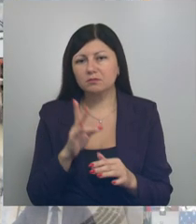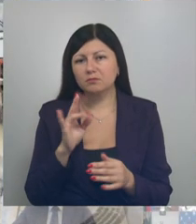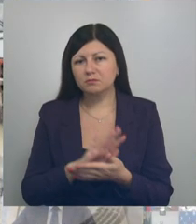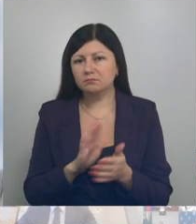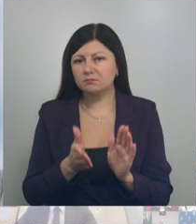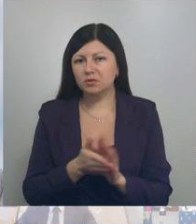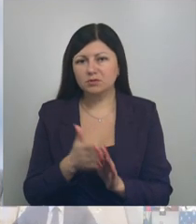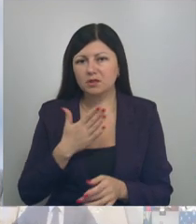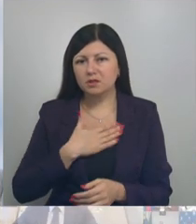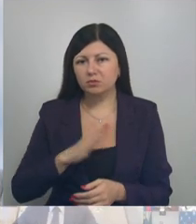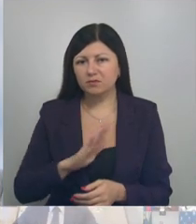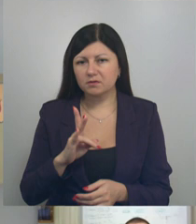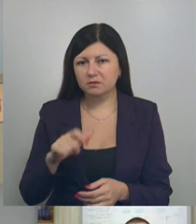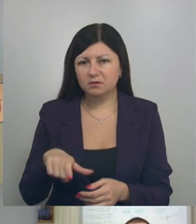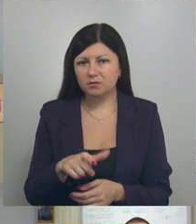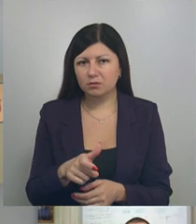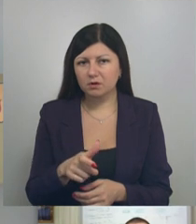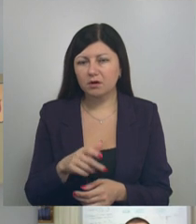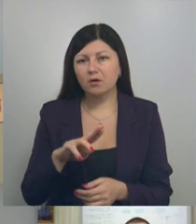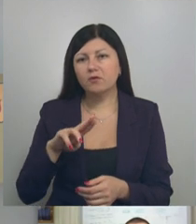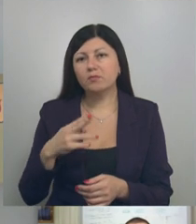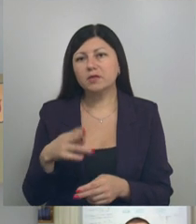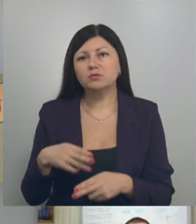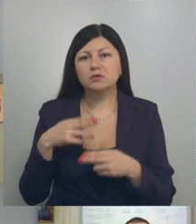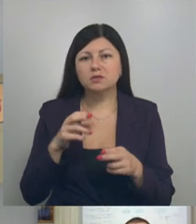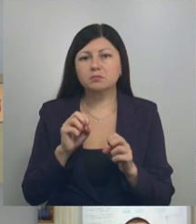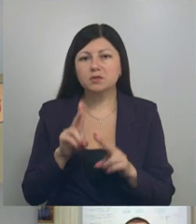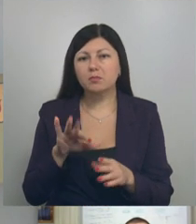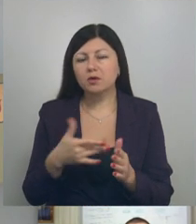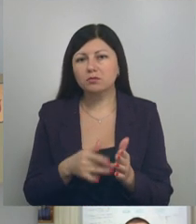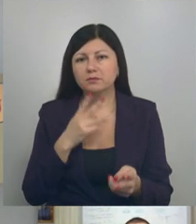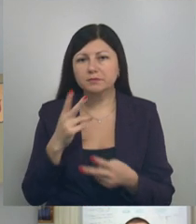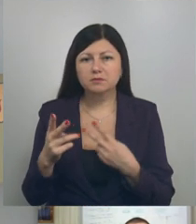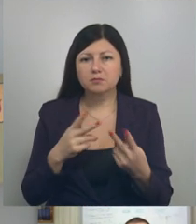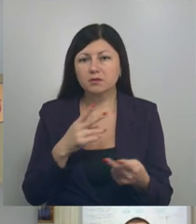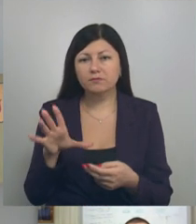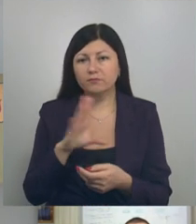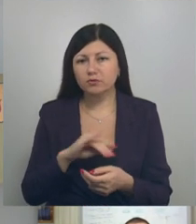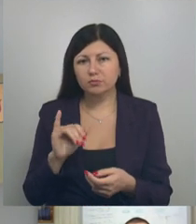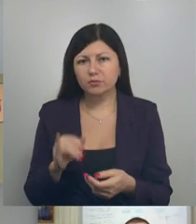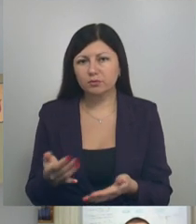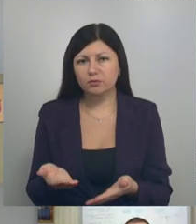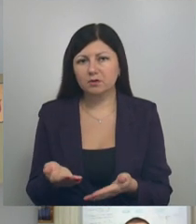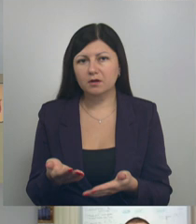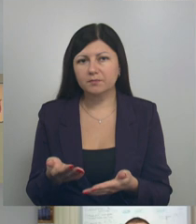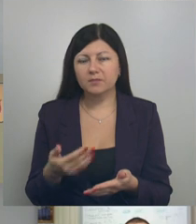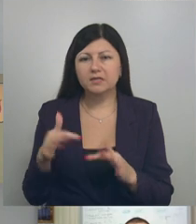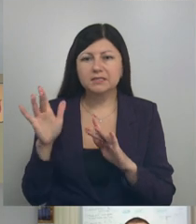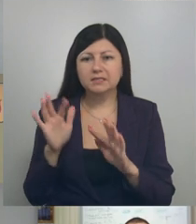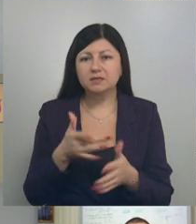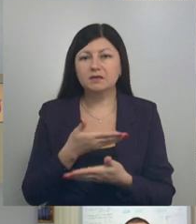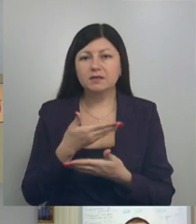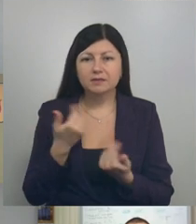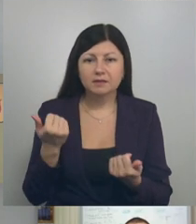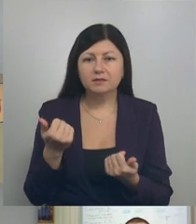дорогах неудовлетворительная. В пятницу ездил специально по городу, смотрел, все плохо. Снега нет,